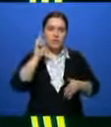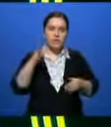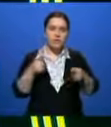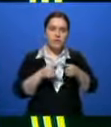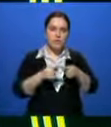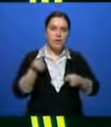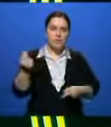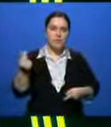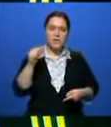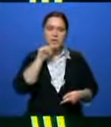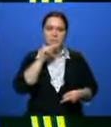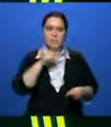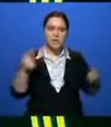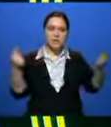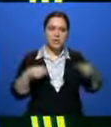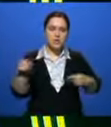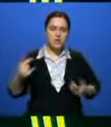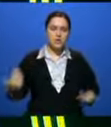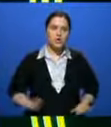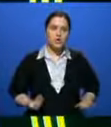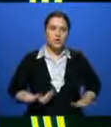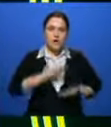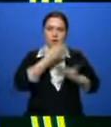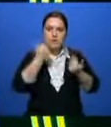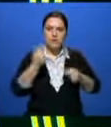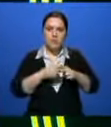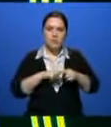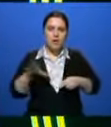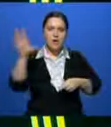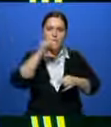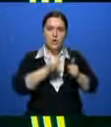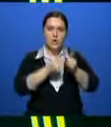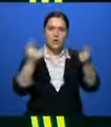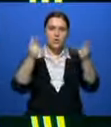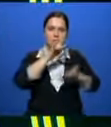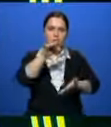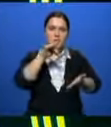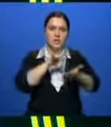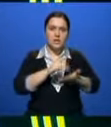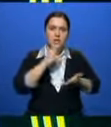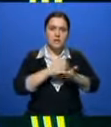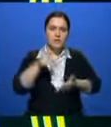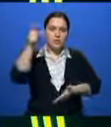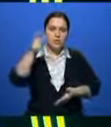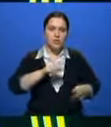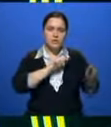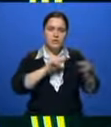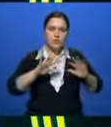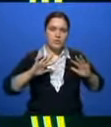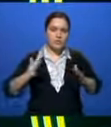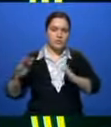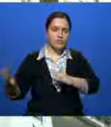кризис, по мнению многих, может привести к жилищной катастрофе. Напряжение растет, особенно в крупных городах, иногда выливается в настоящие трагедии.